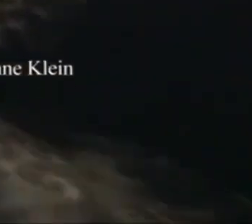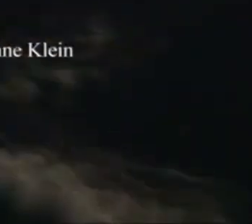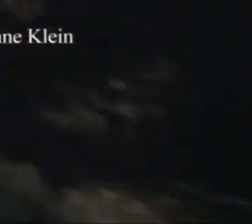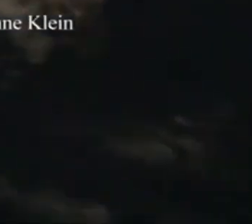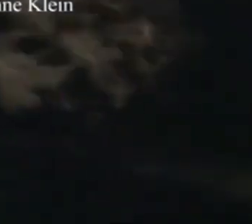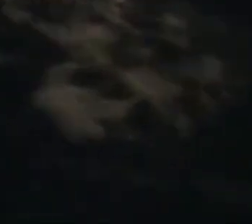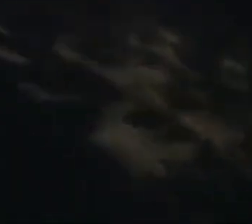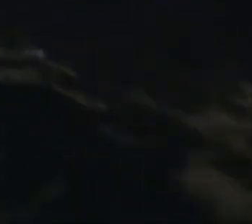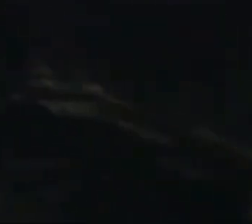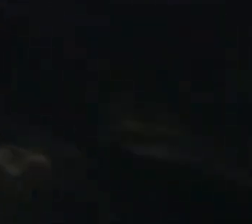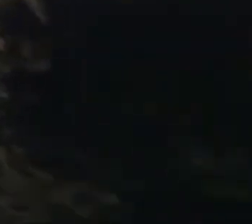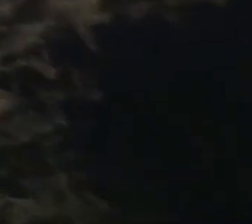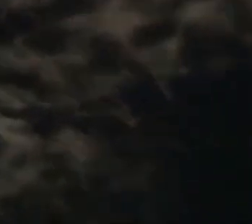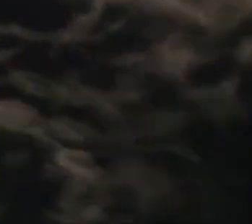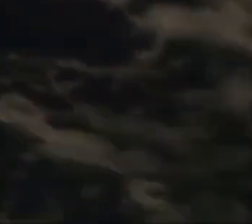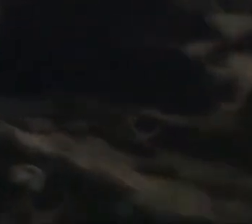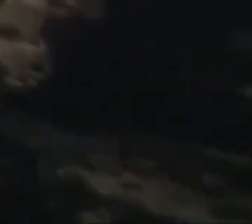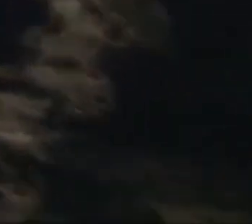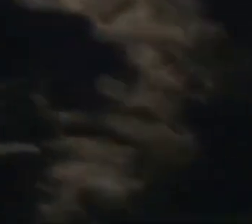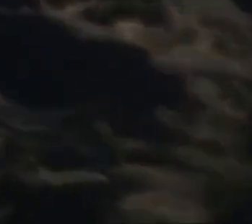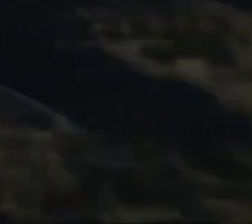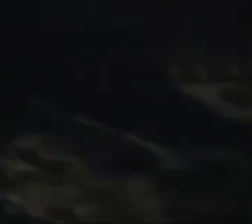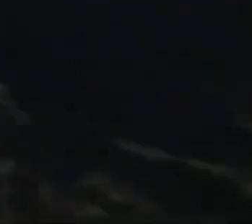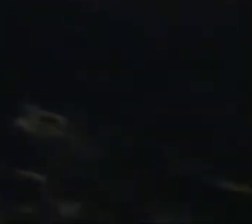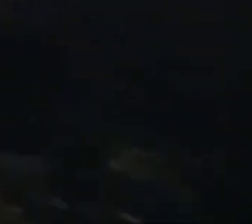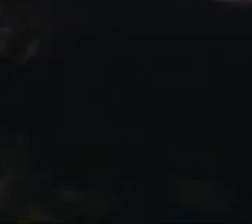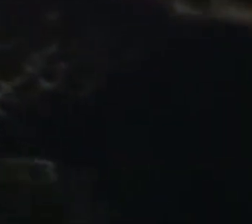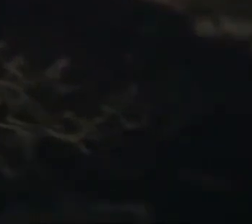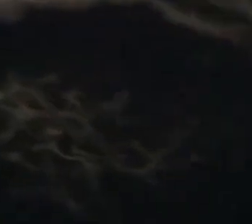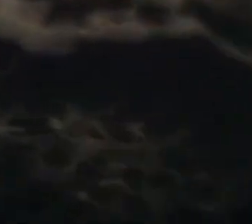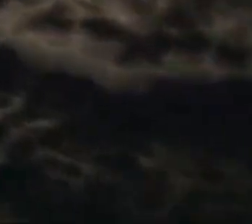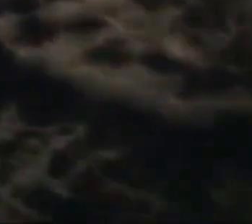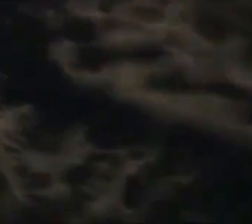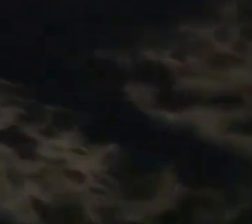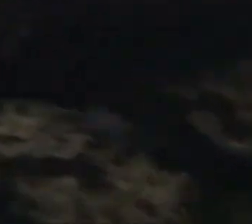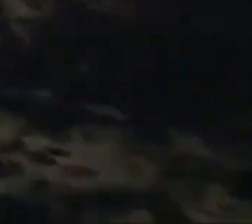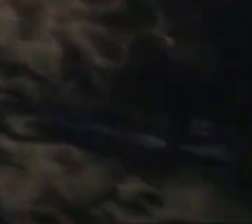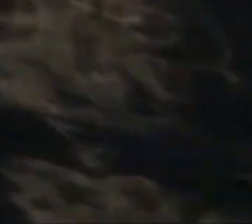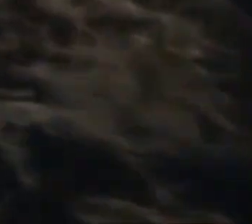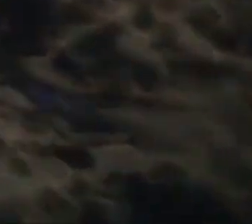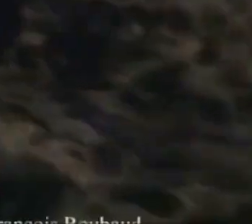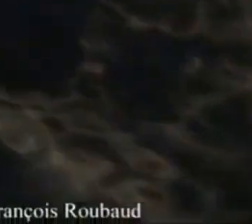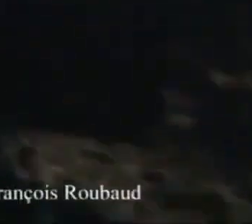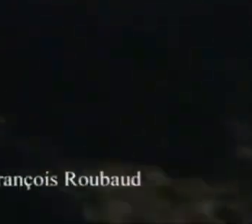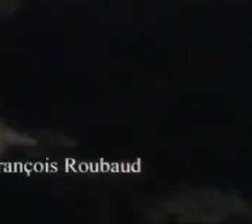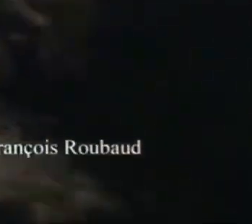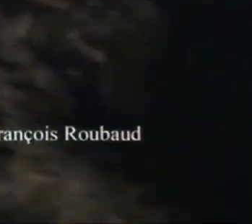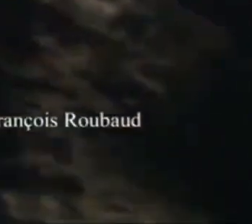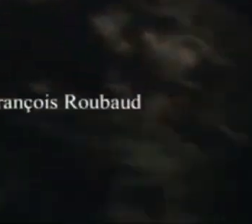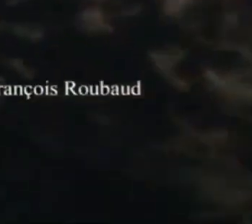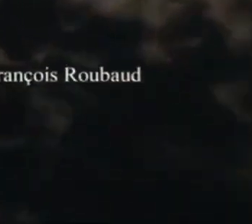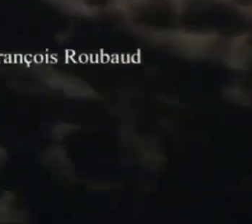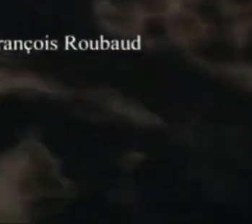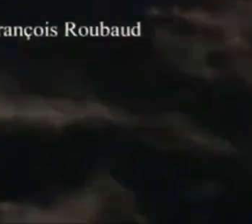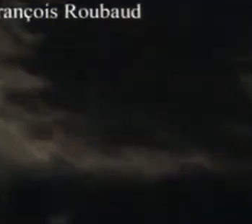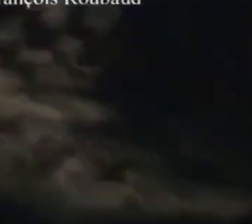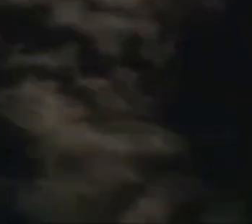Wersja Polska, Platforma NC Plus. Tekst Anna Maria Nowak. Czytał Paweł Straszewski.